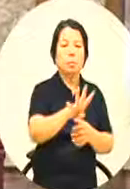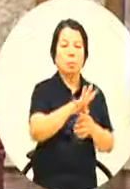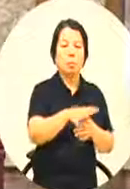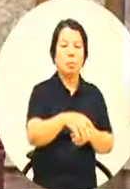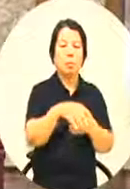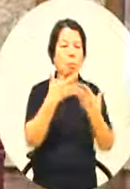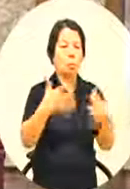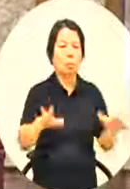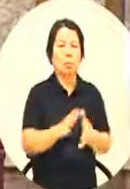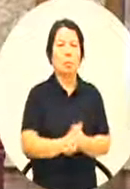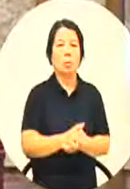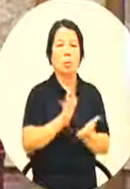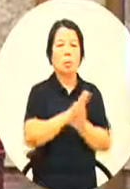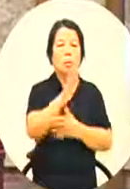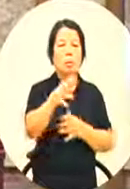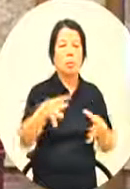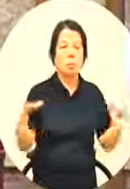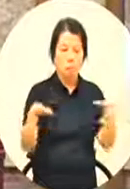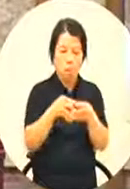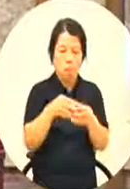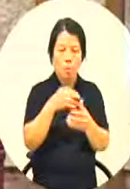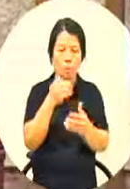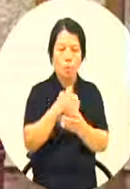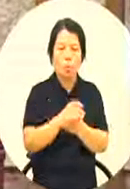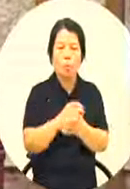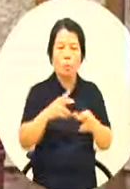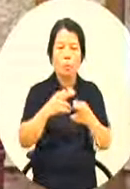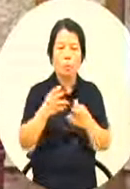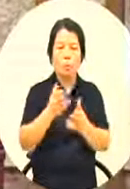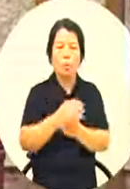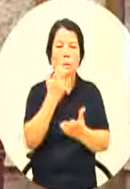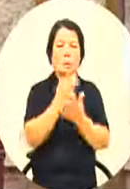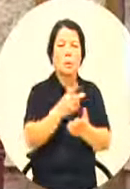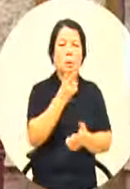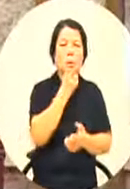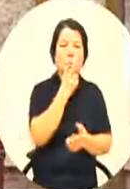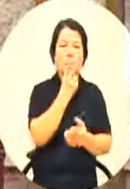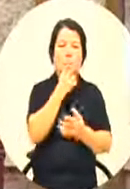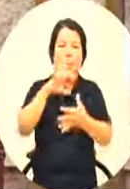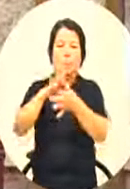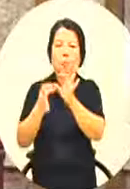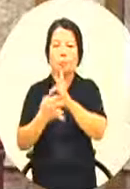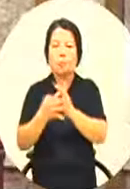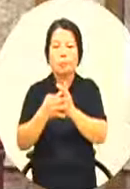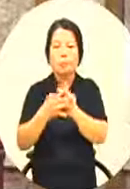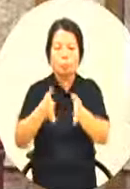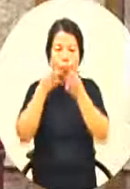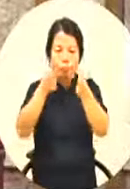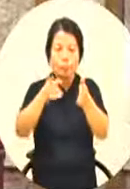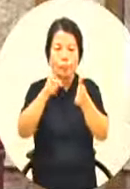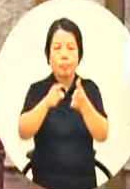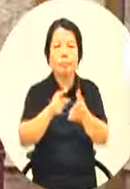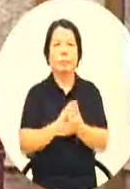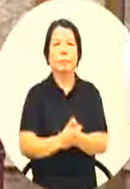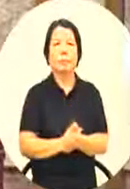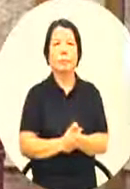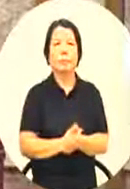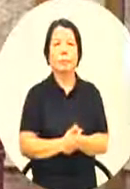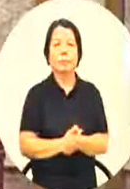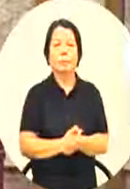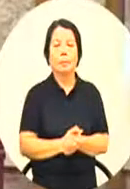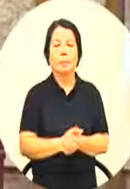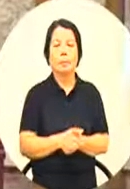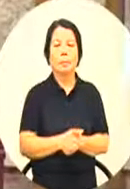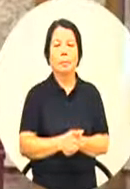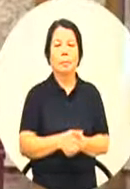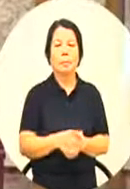我们未来希望说去把它统整起来以发展亚奥运项目为主那当然家长也希望说发展